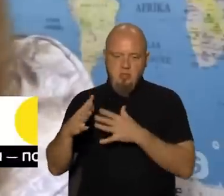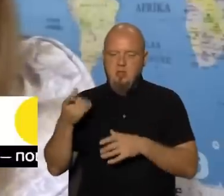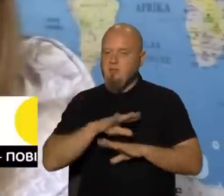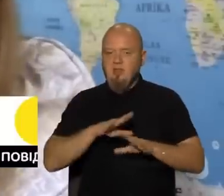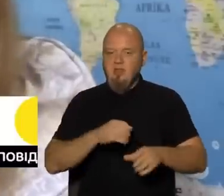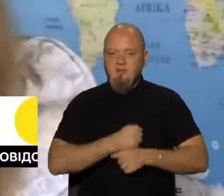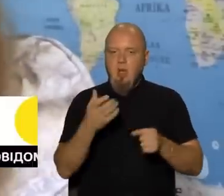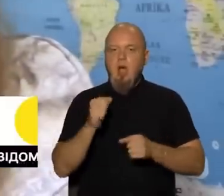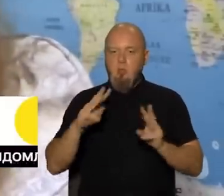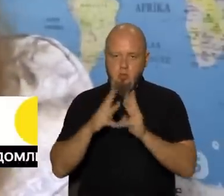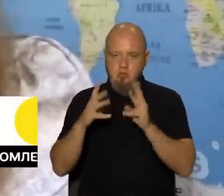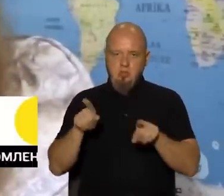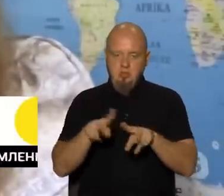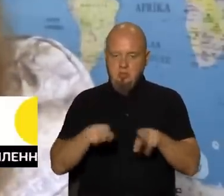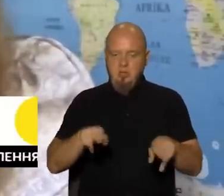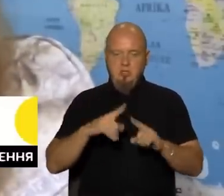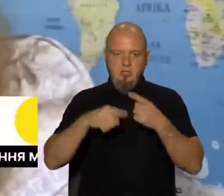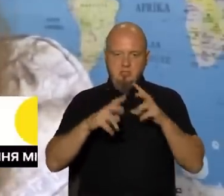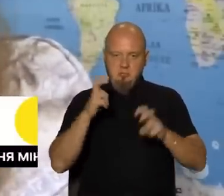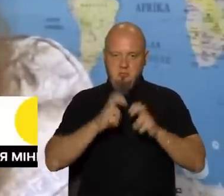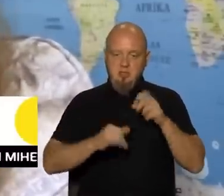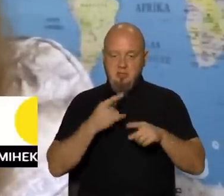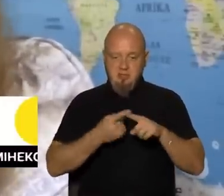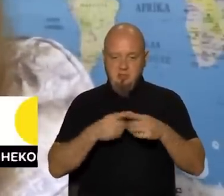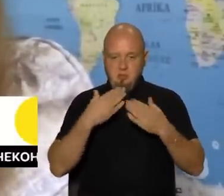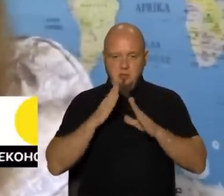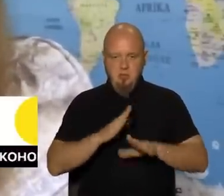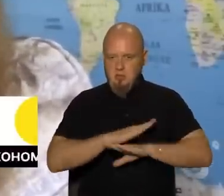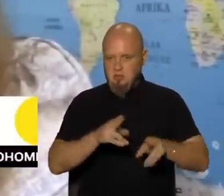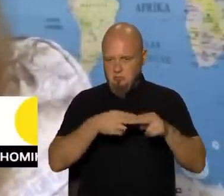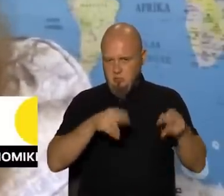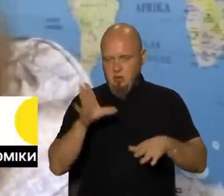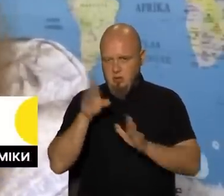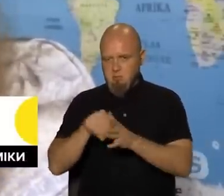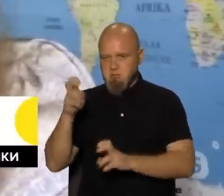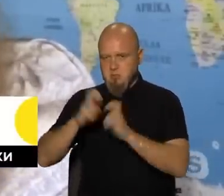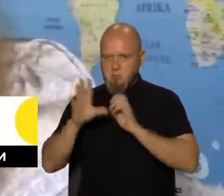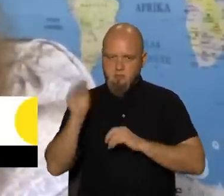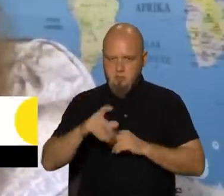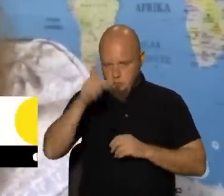вибухи, а пожежі, так як на інших підприємствах. І це стосується не лише портів, а й підприємств по всій Туреччині.